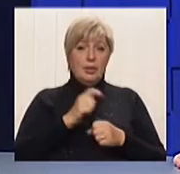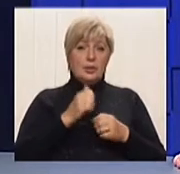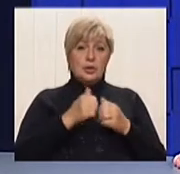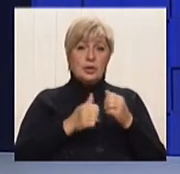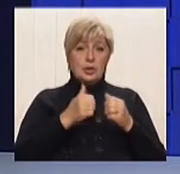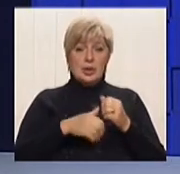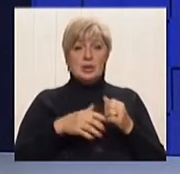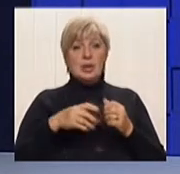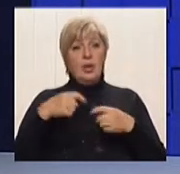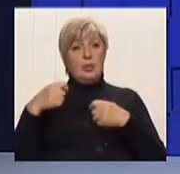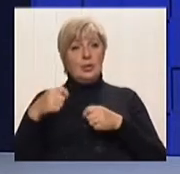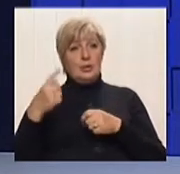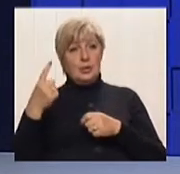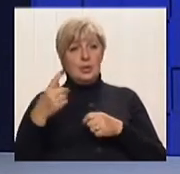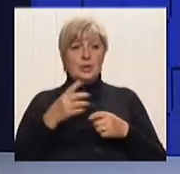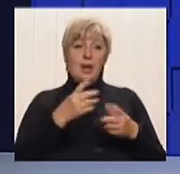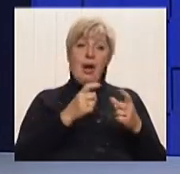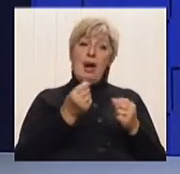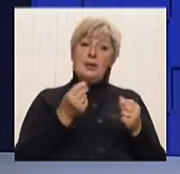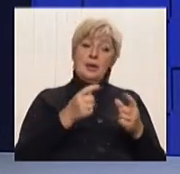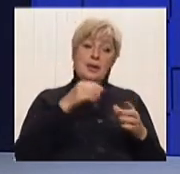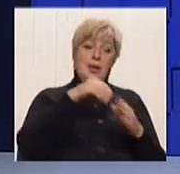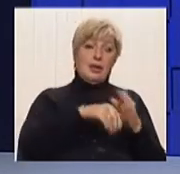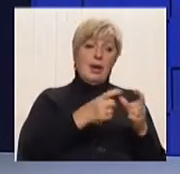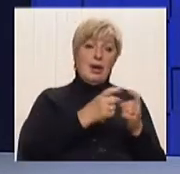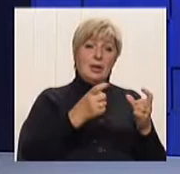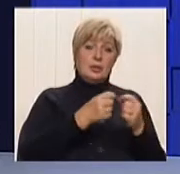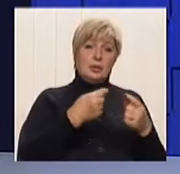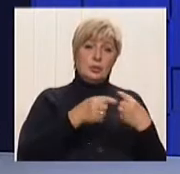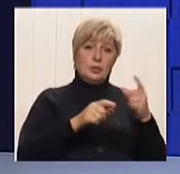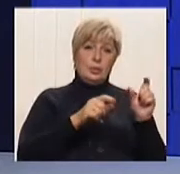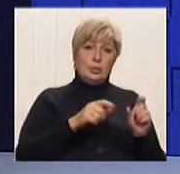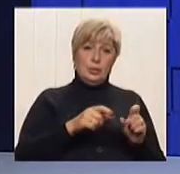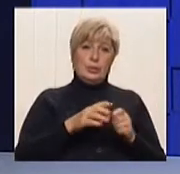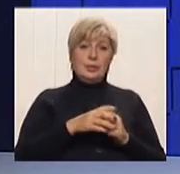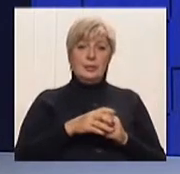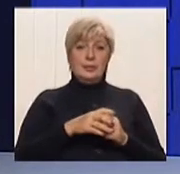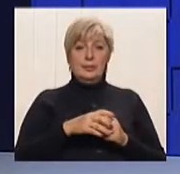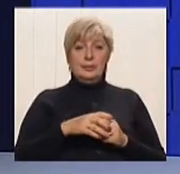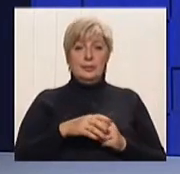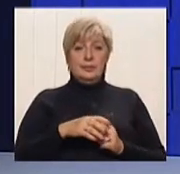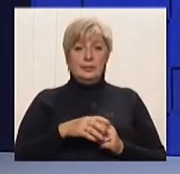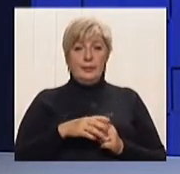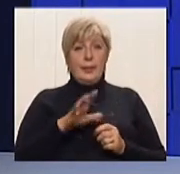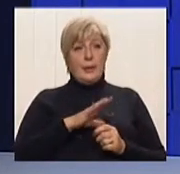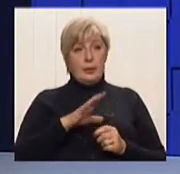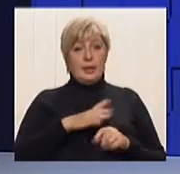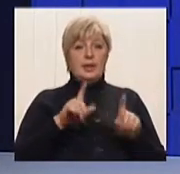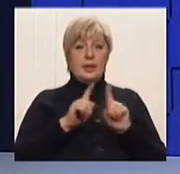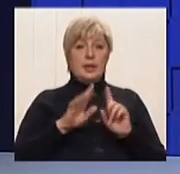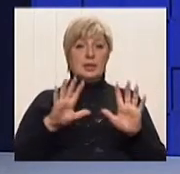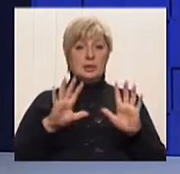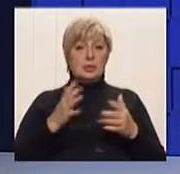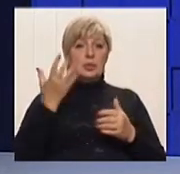діньки на карточку получаєт другой. Полбеді, коли це ще живой чоловік. А ми сталкивались з такими случаями, коли